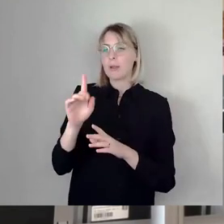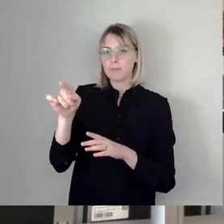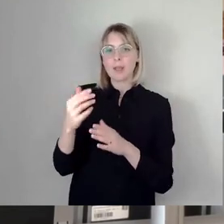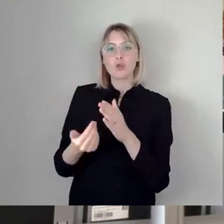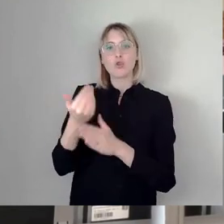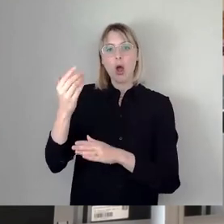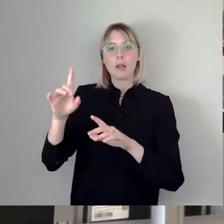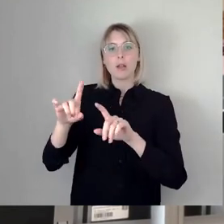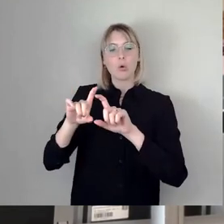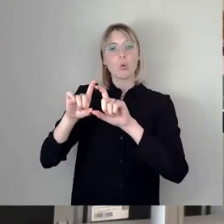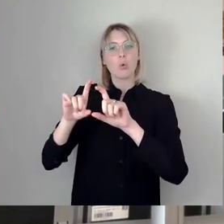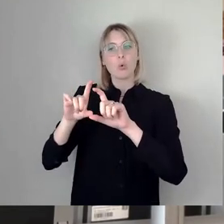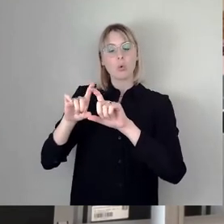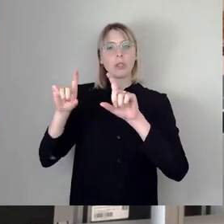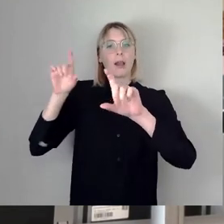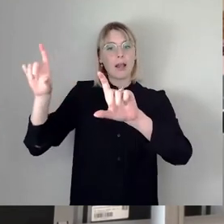dort